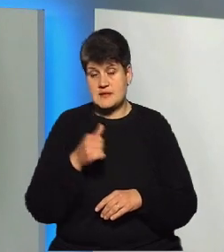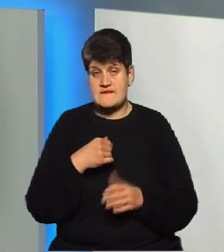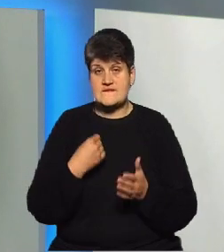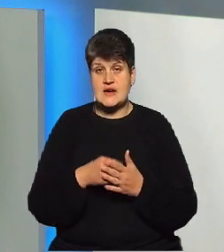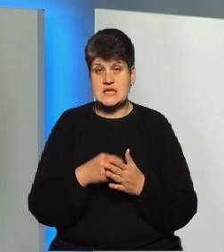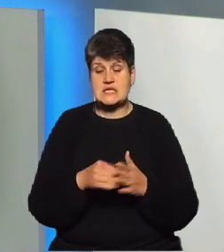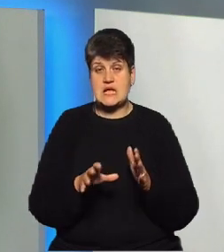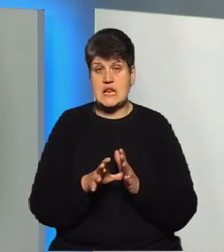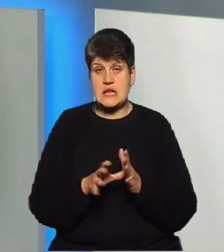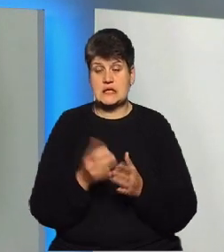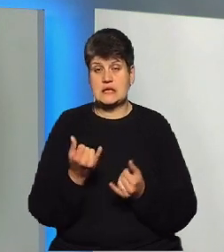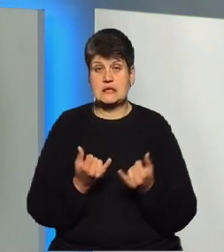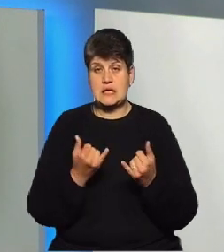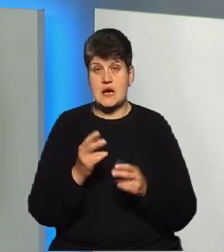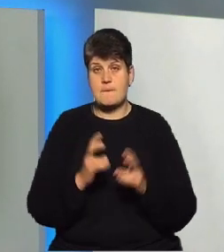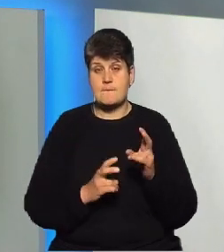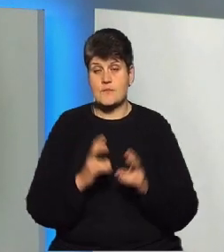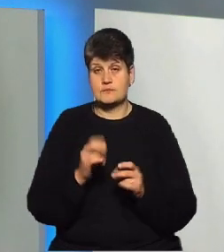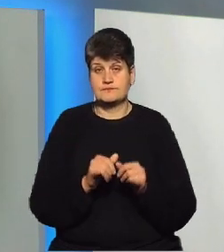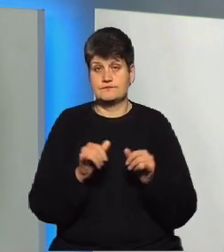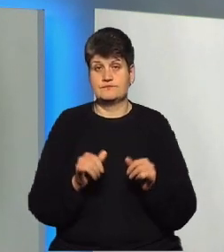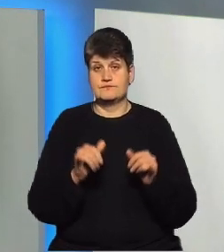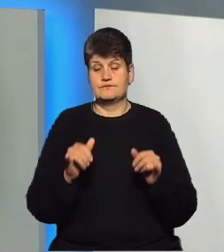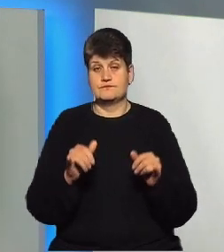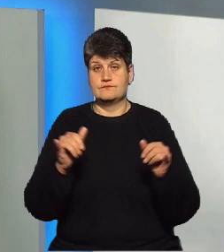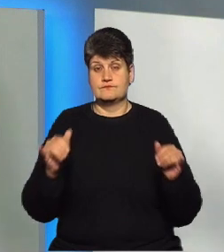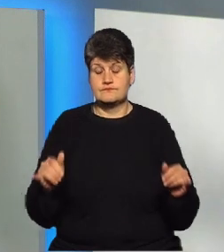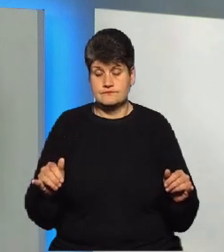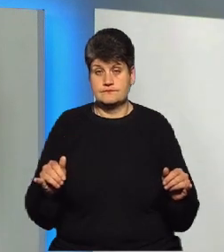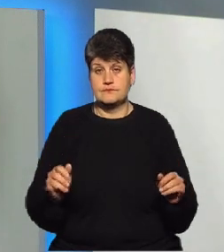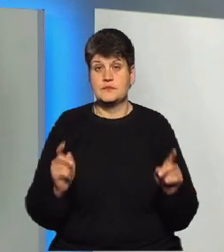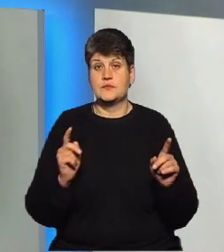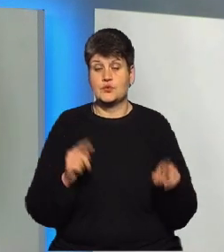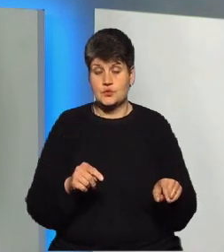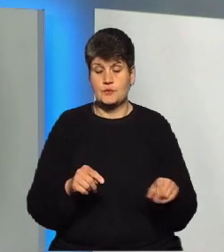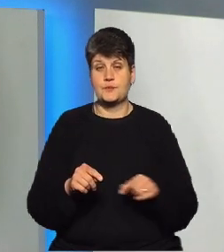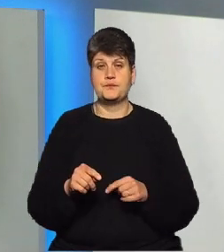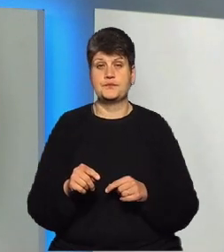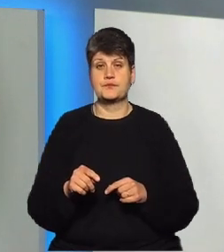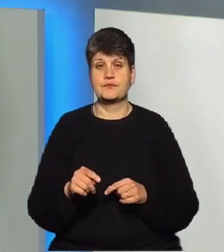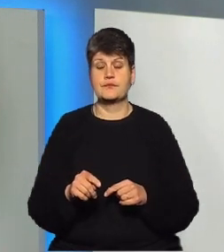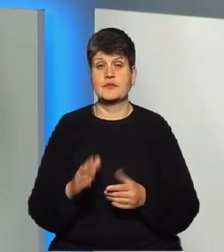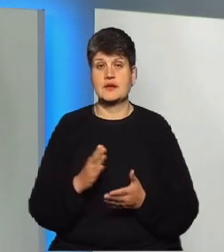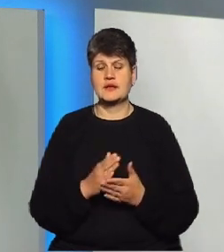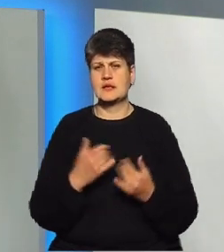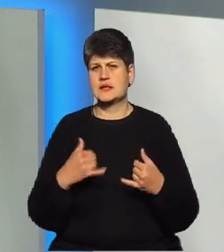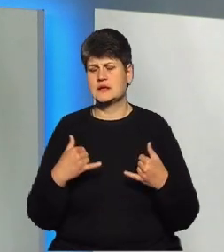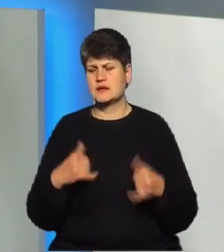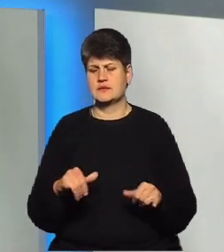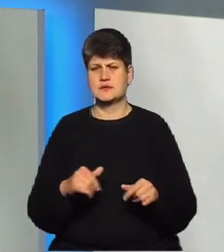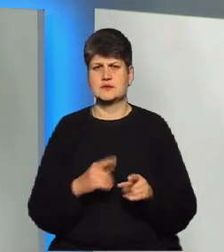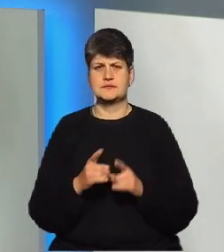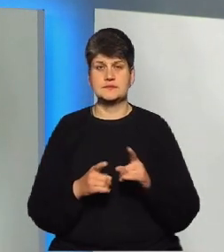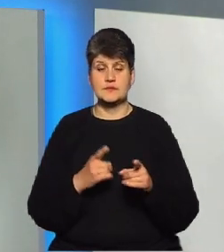промислових споживачів вона суттєво зростає. Причому, знову ж таки, відбуваються такі дивні маніпуляції, тому що, з однієї сторони, людям